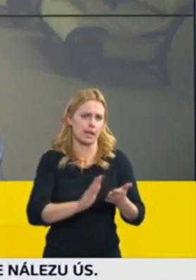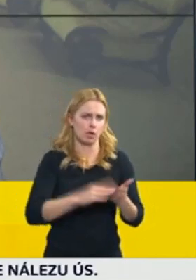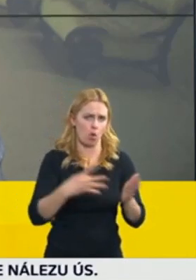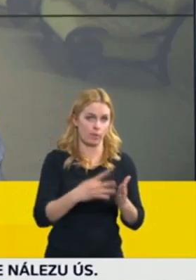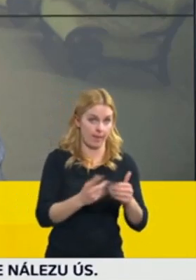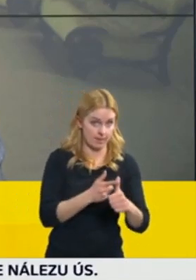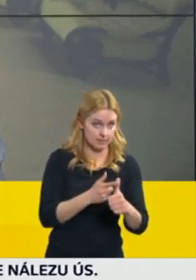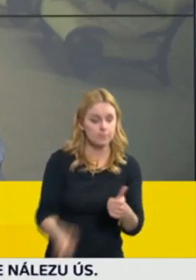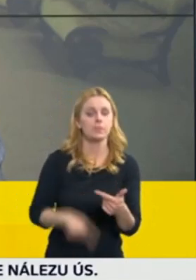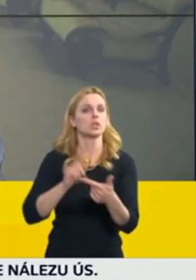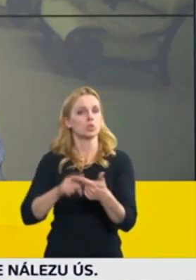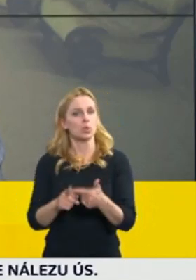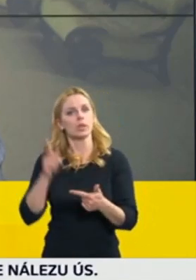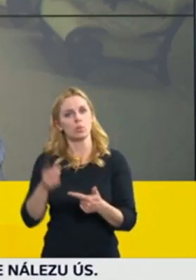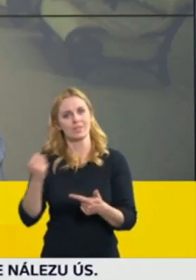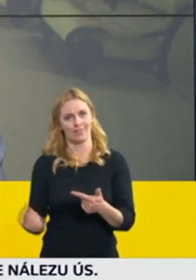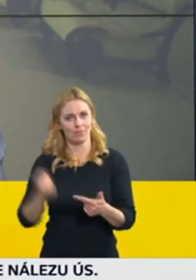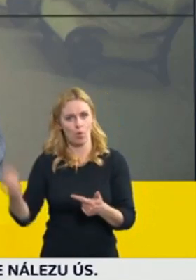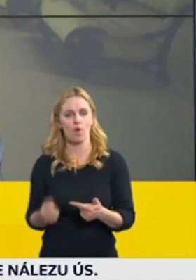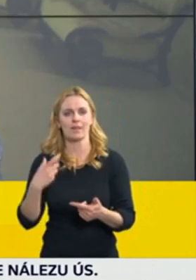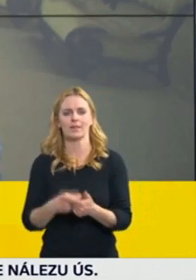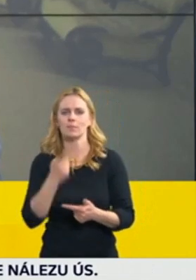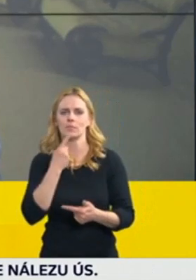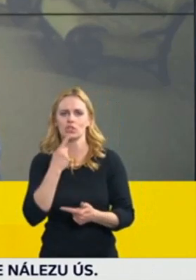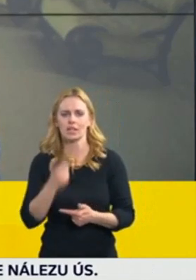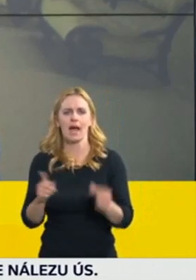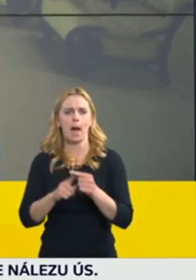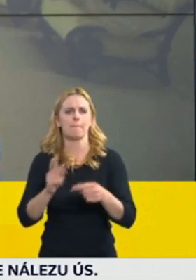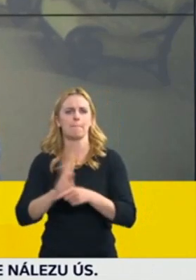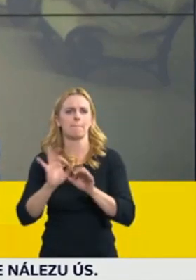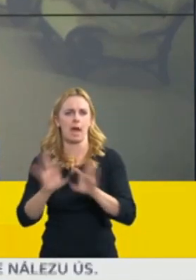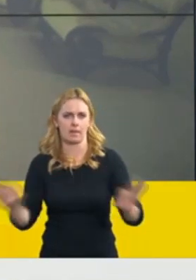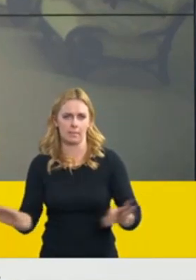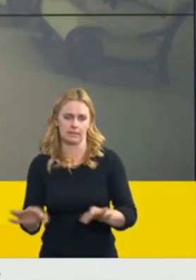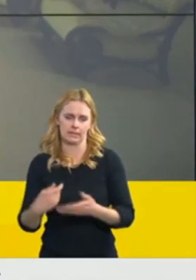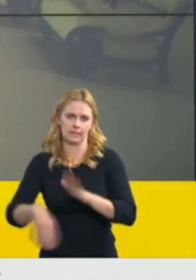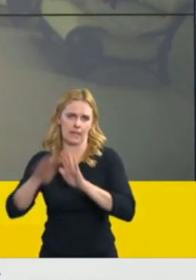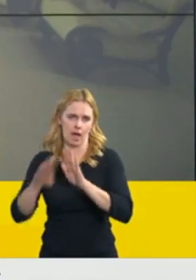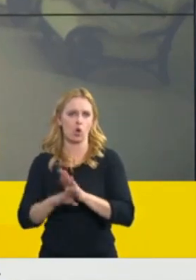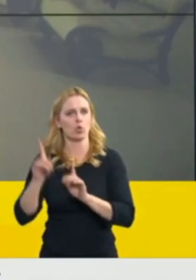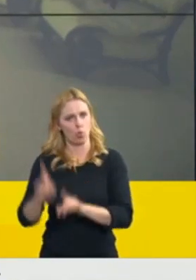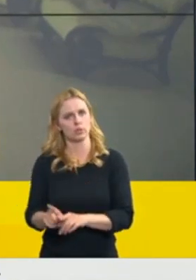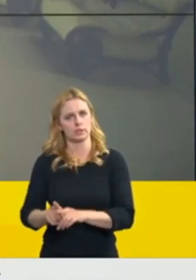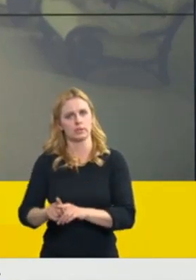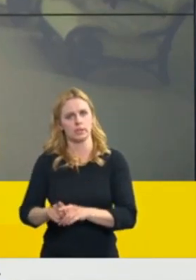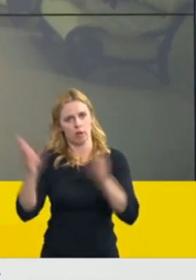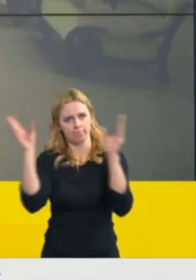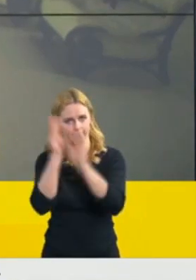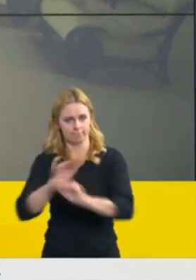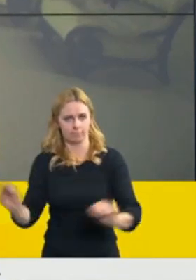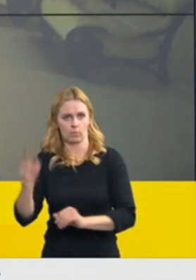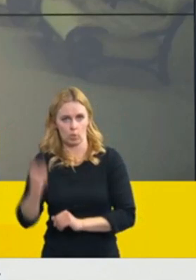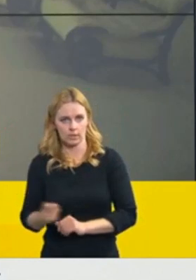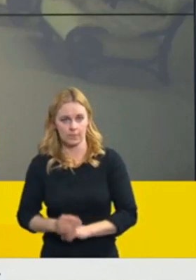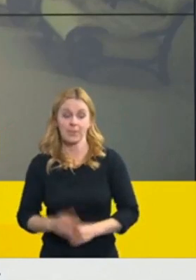aby fungoval ten tzv. pandemický zákon. Co se týká antigenních testů, asi jste zaznamenali diskuzi, která